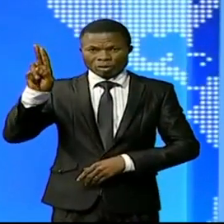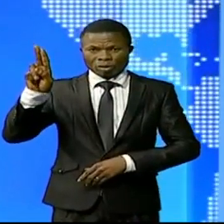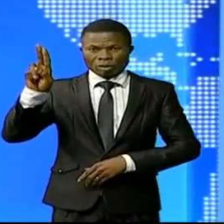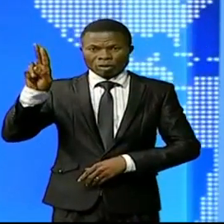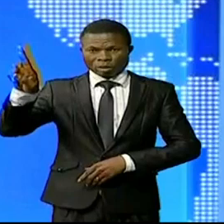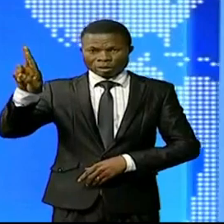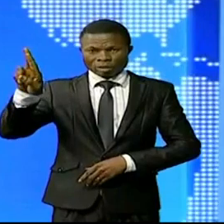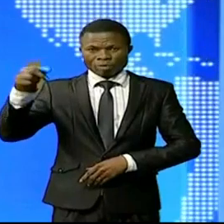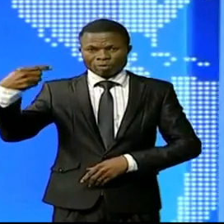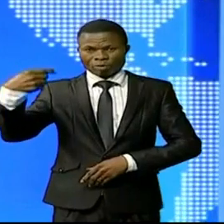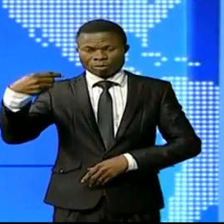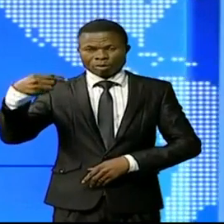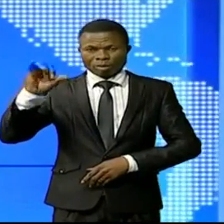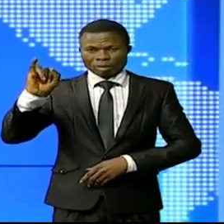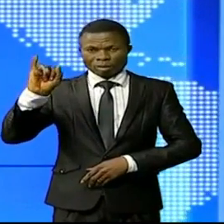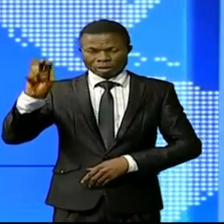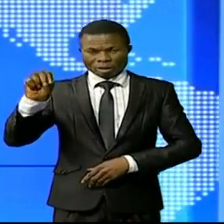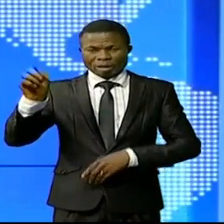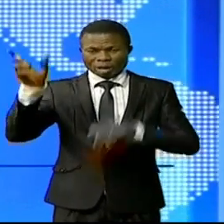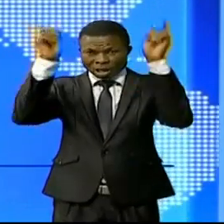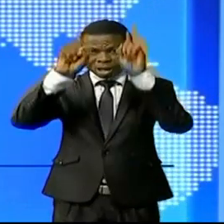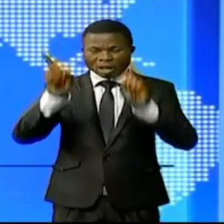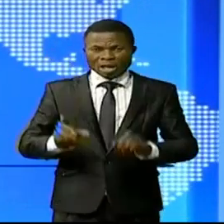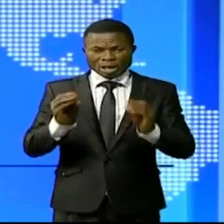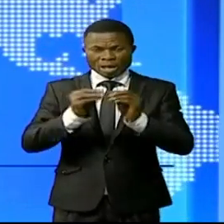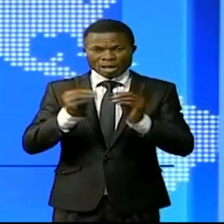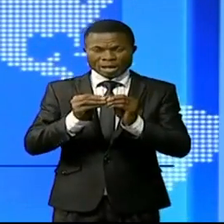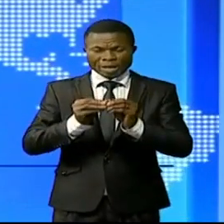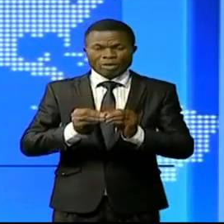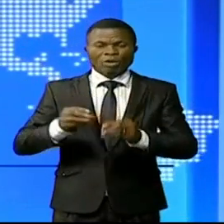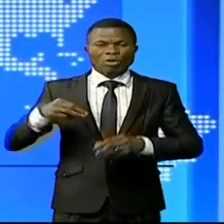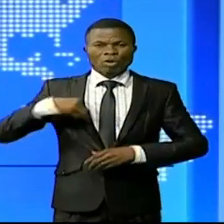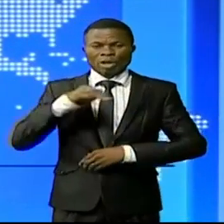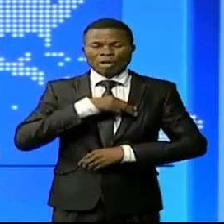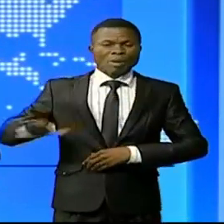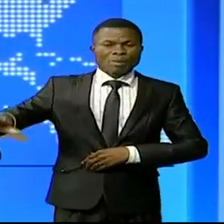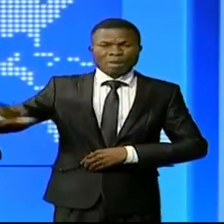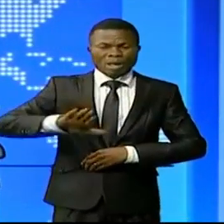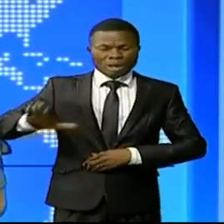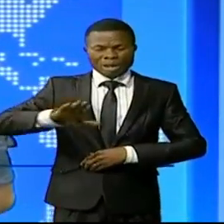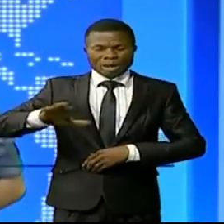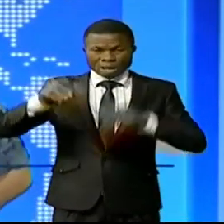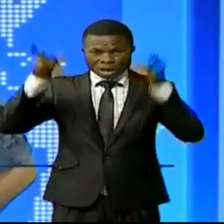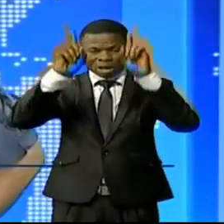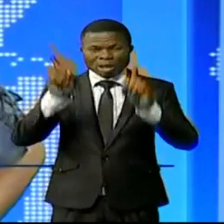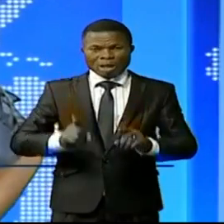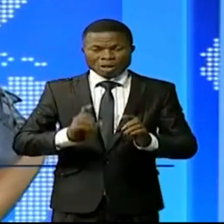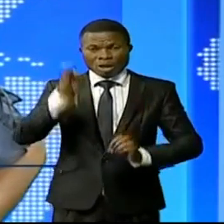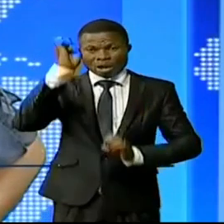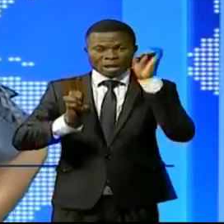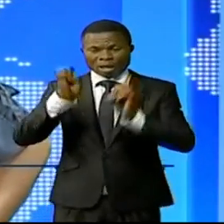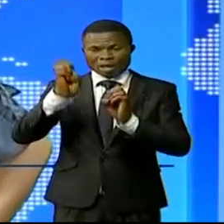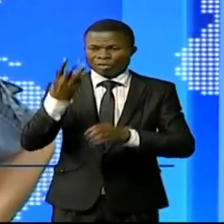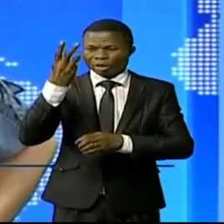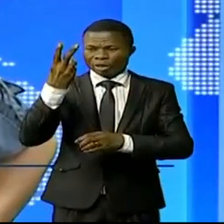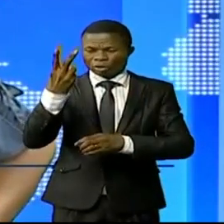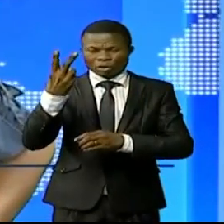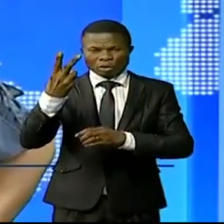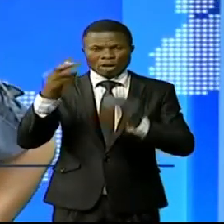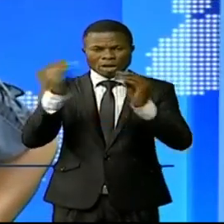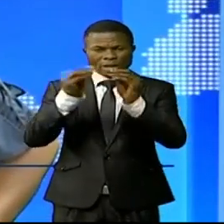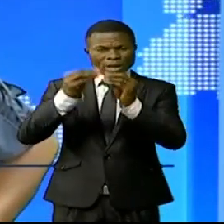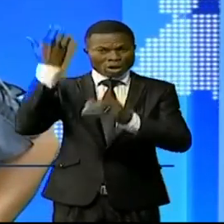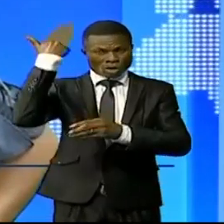de ministres des Affaires étrangères de pays membres s'est tenue aujourd'hui pour évaluer le deux précédents sommets avant de